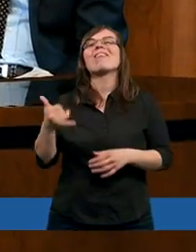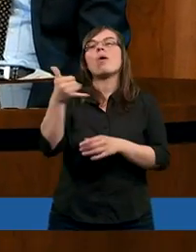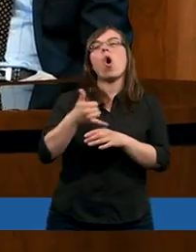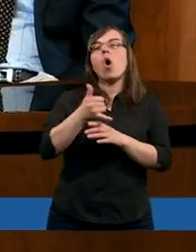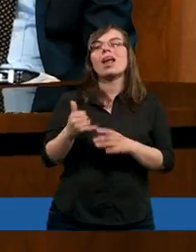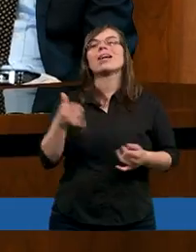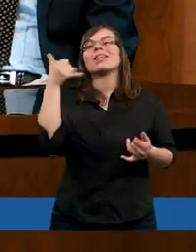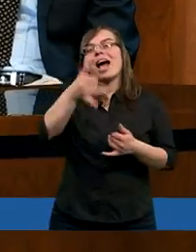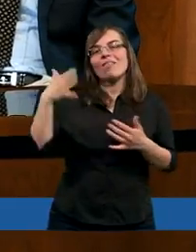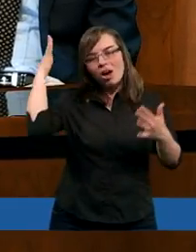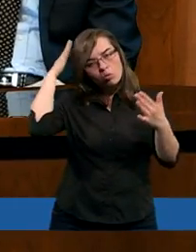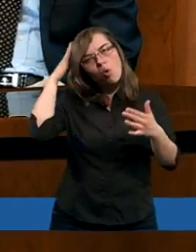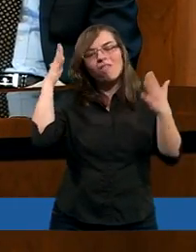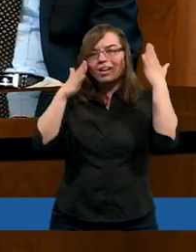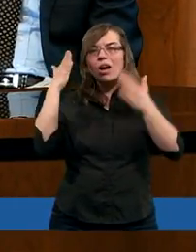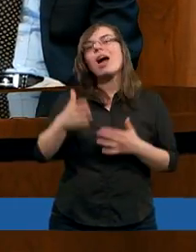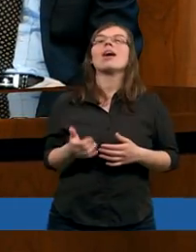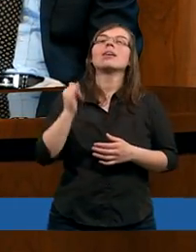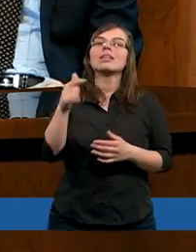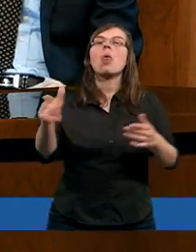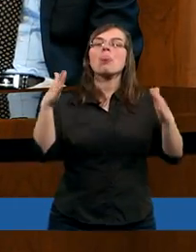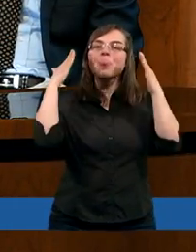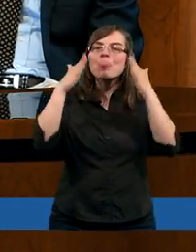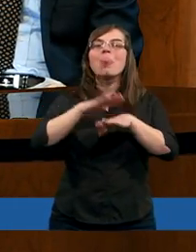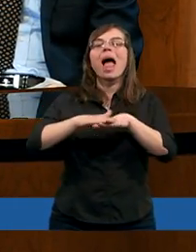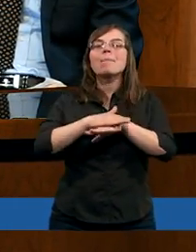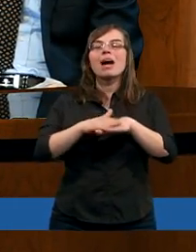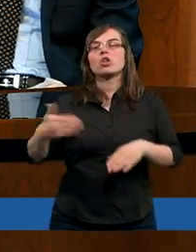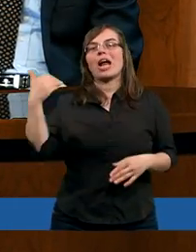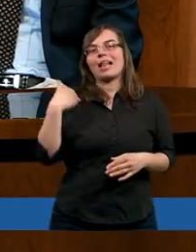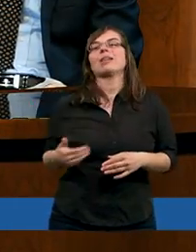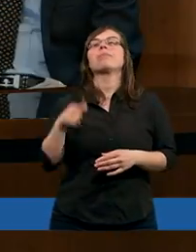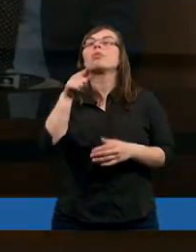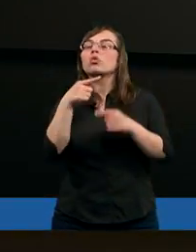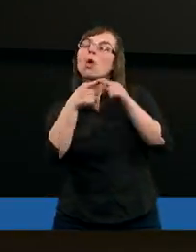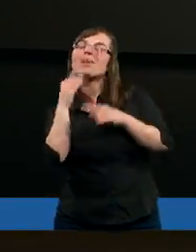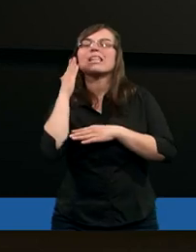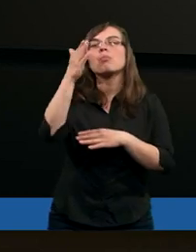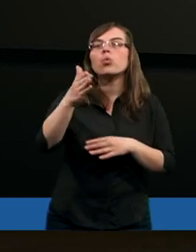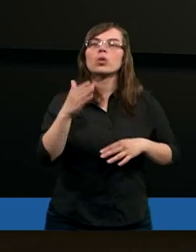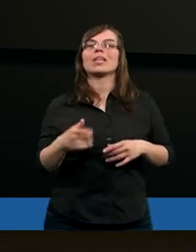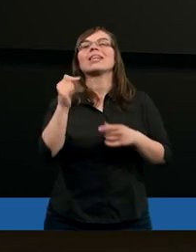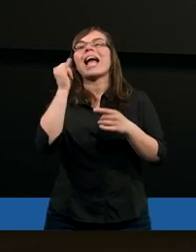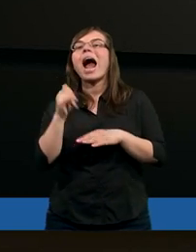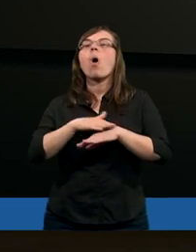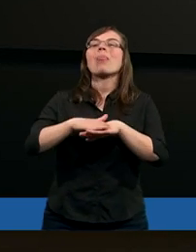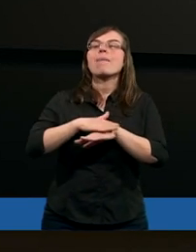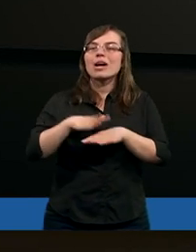olej na jego głowę? On był namaszczony. Dopiero później, jako